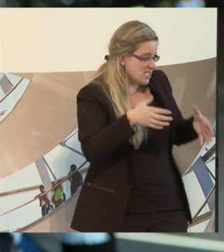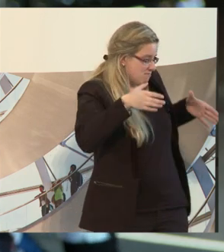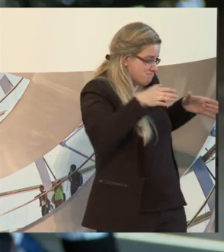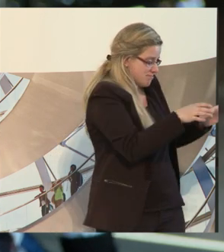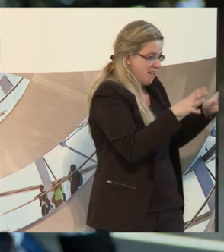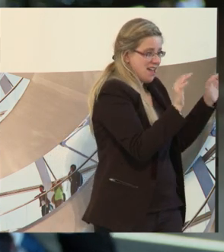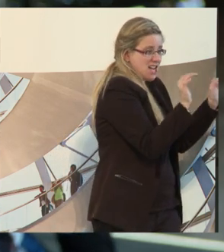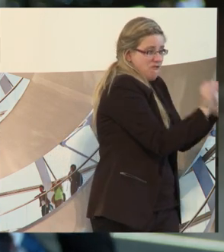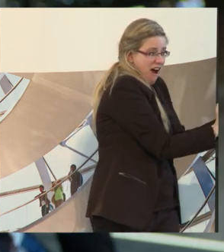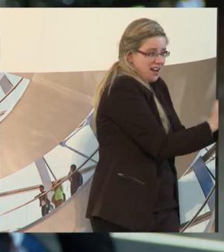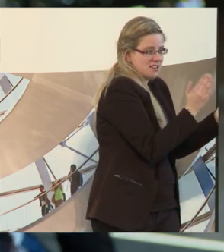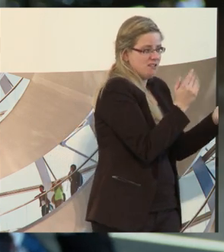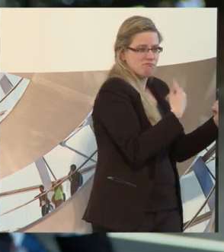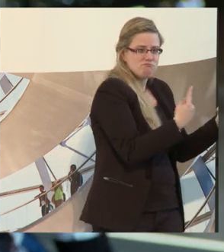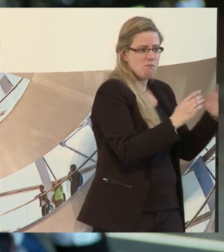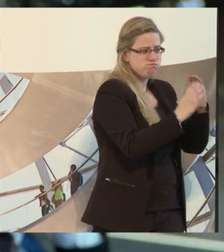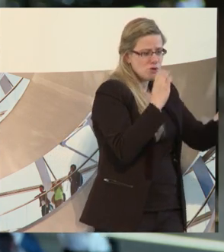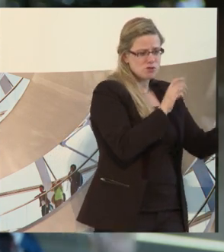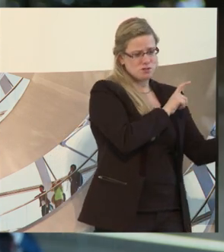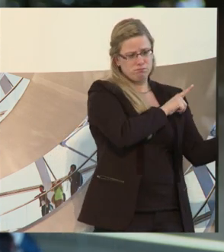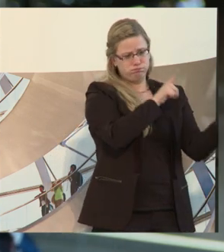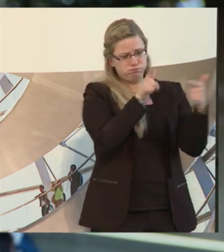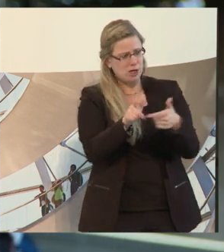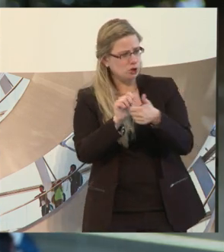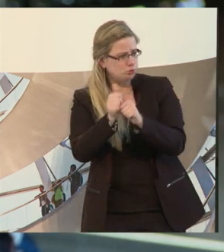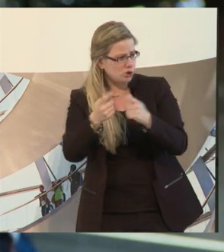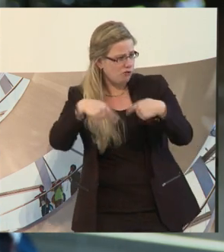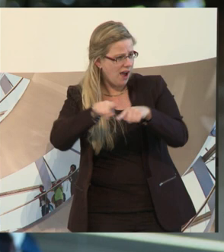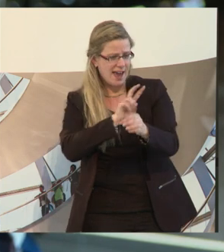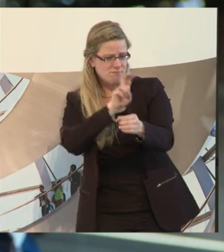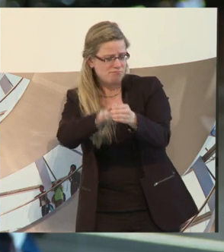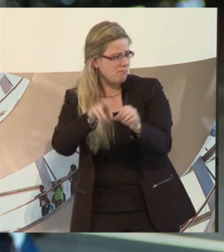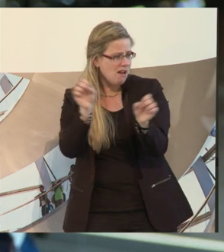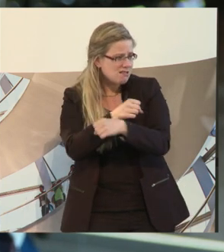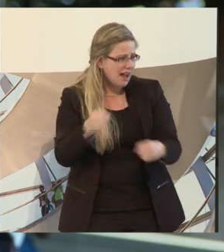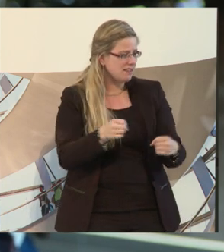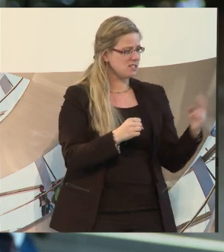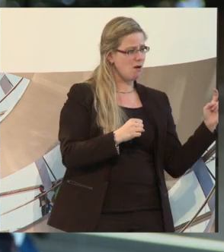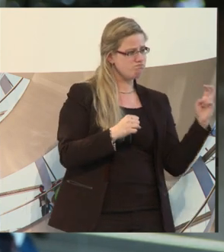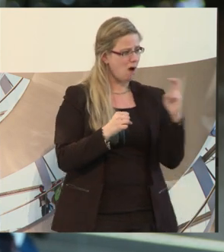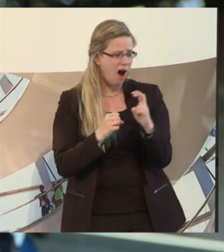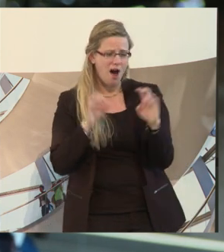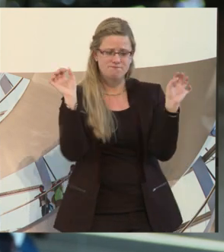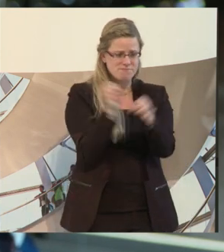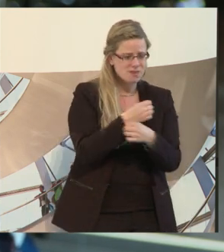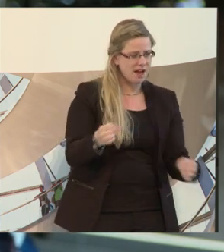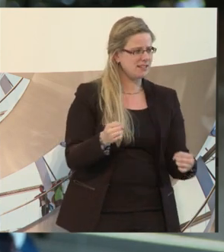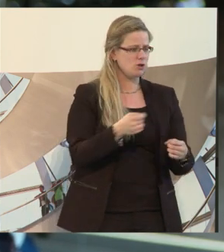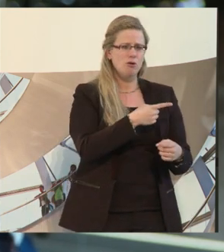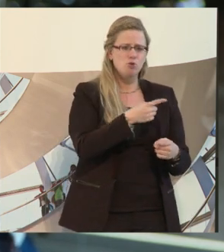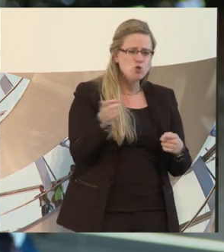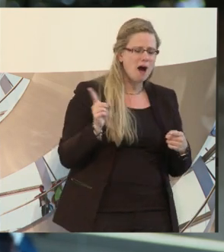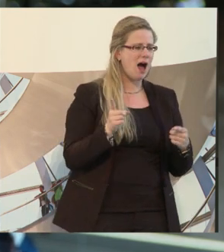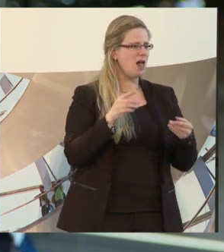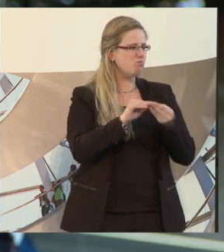ja, oder keine Bahn. Ja, das ist ja alles nicht behinderisch, wurde ja vorhin sehr viel gesagt. Ja, und dazu